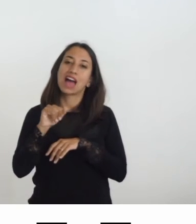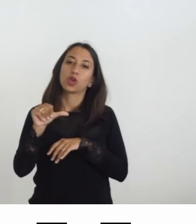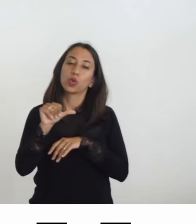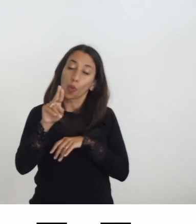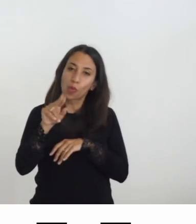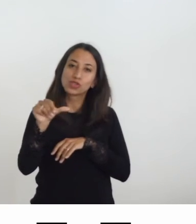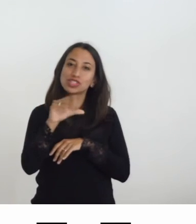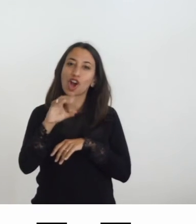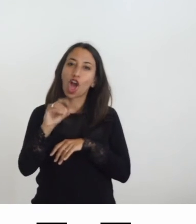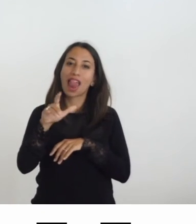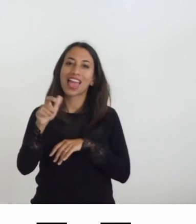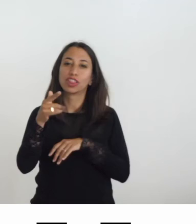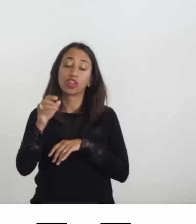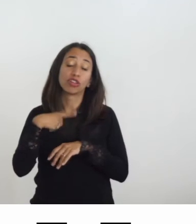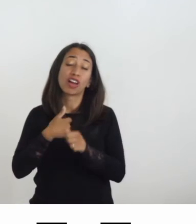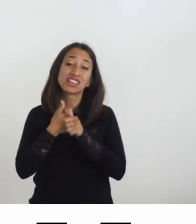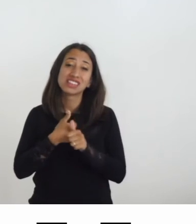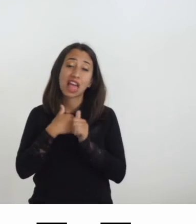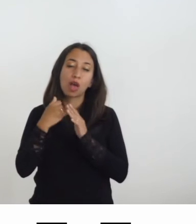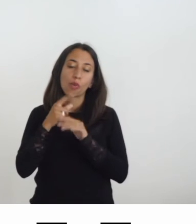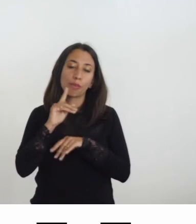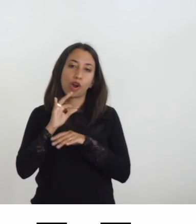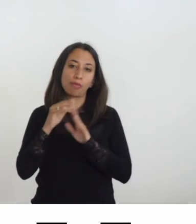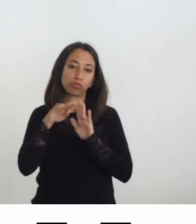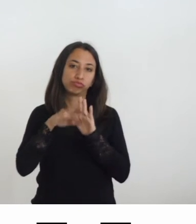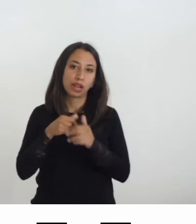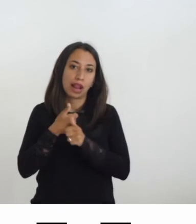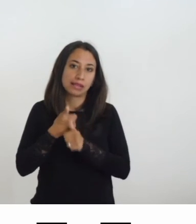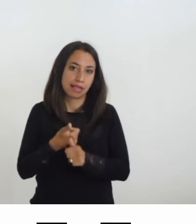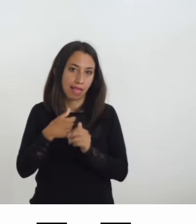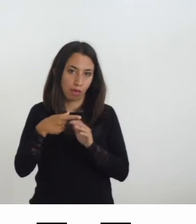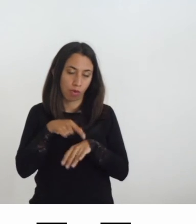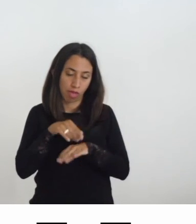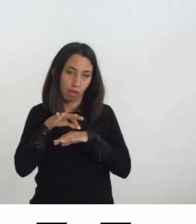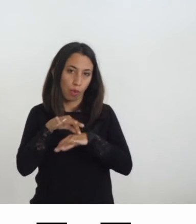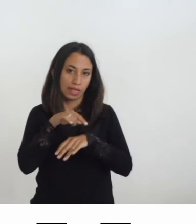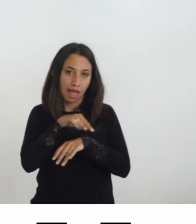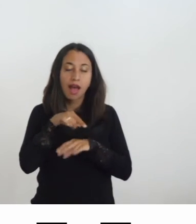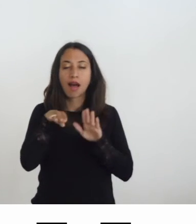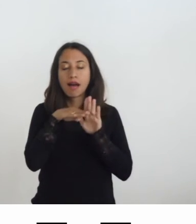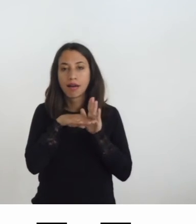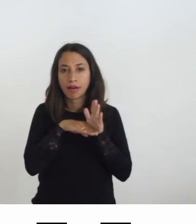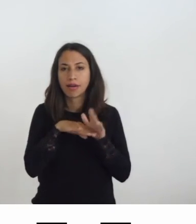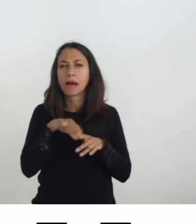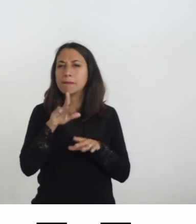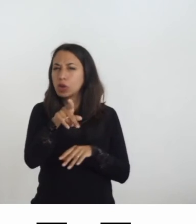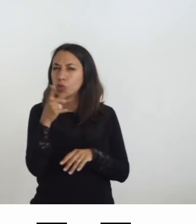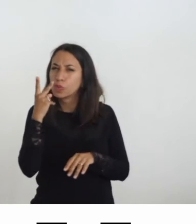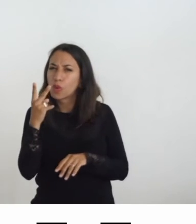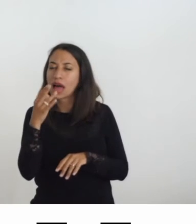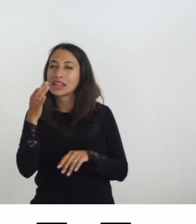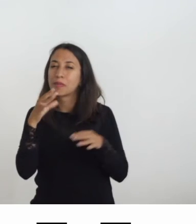abbiamo seguito delle linee guida che ci davano queste indicazioni se osservate in generale sulle mappe